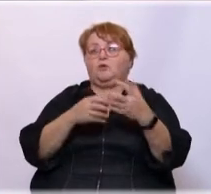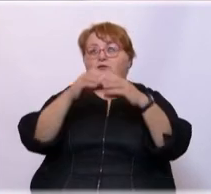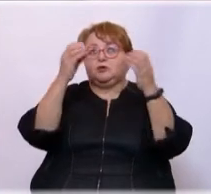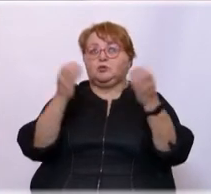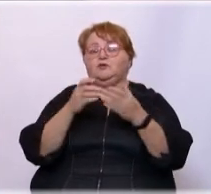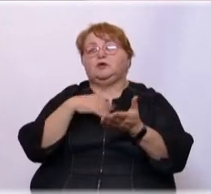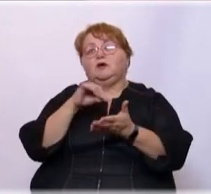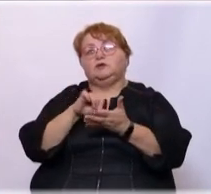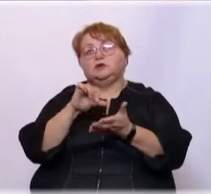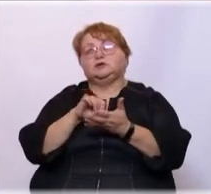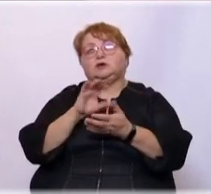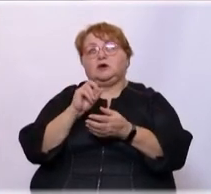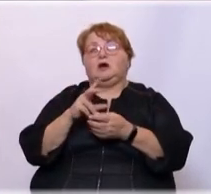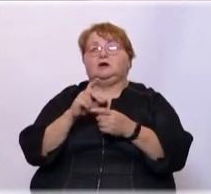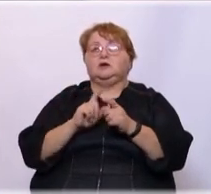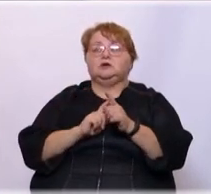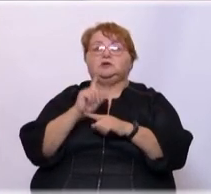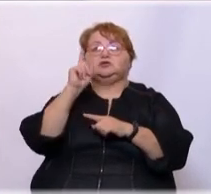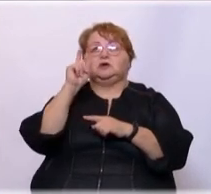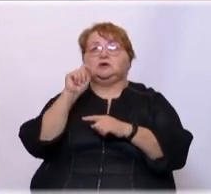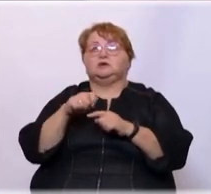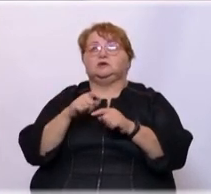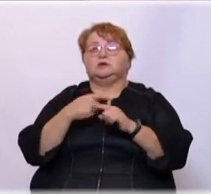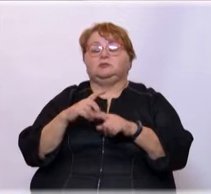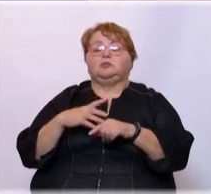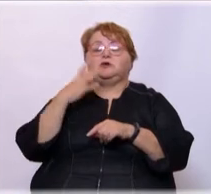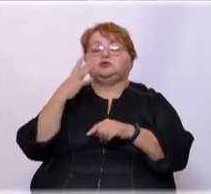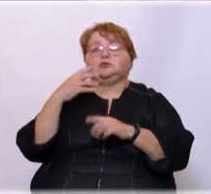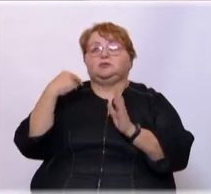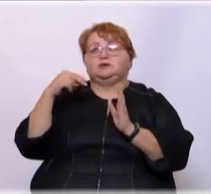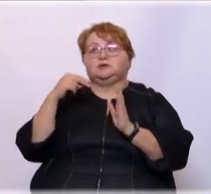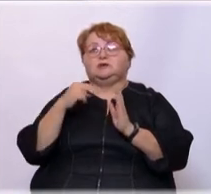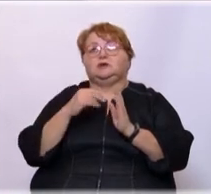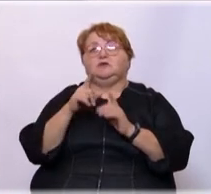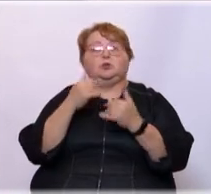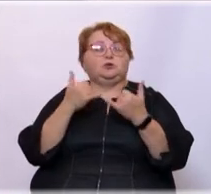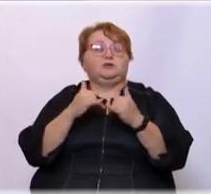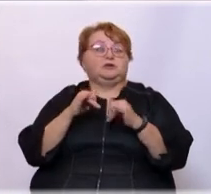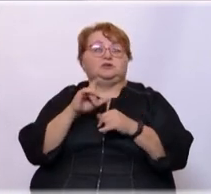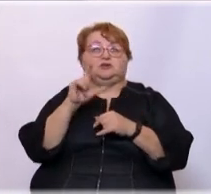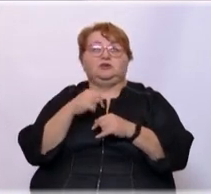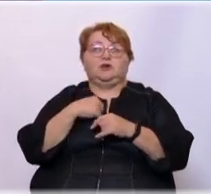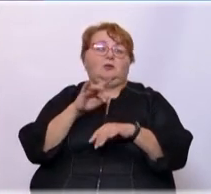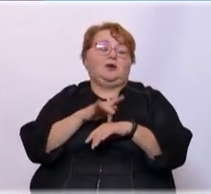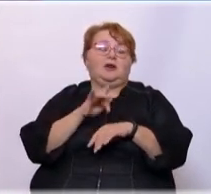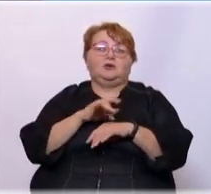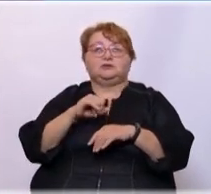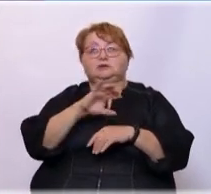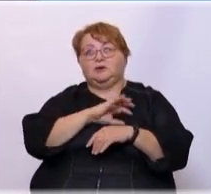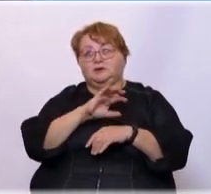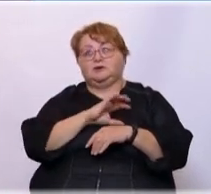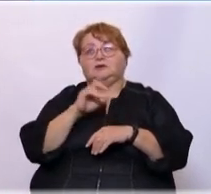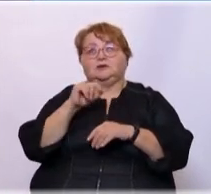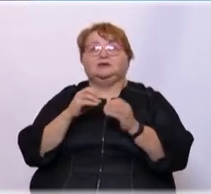выступил как создатель этого и как бывший президент клуба. Слушайте, удивительный человек. Я просто болею за «Спартак», наверное, надо признаться,